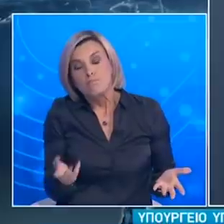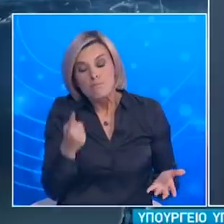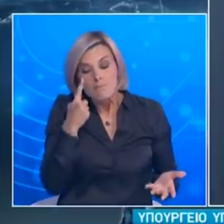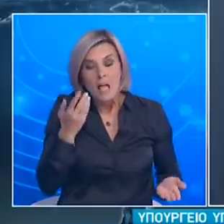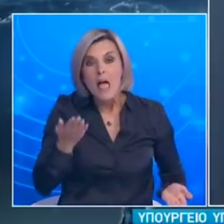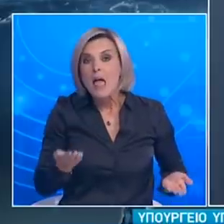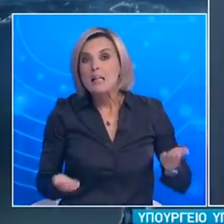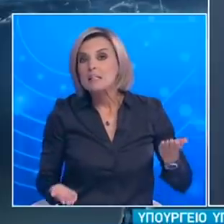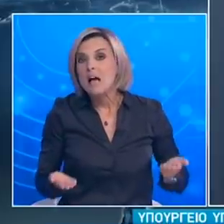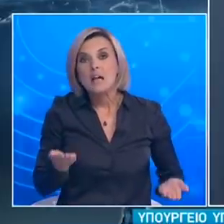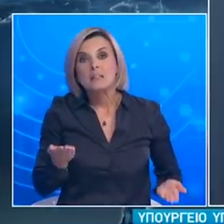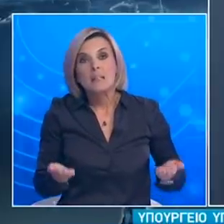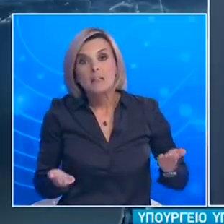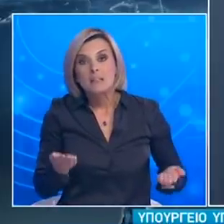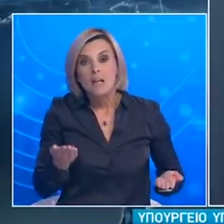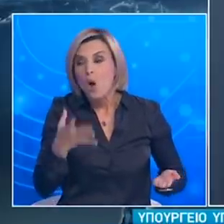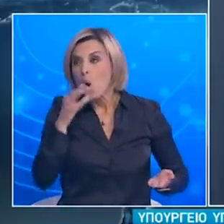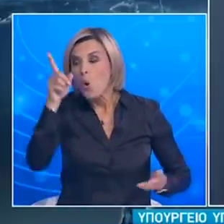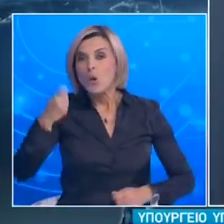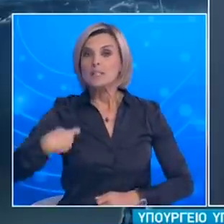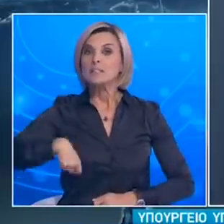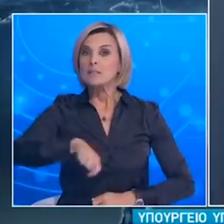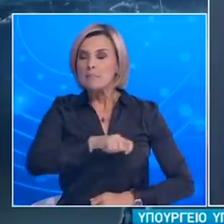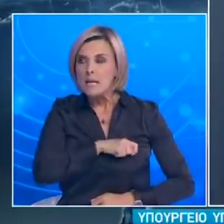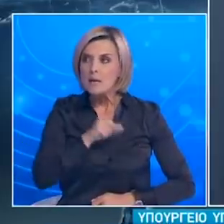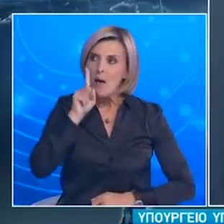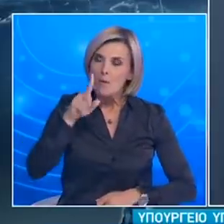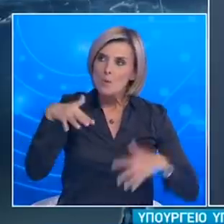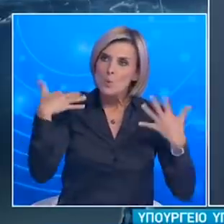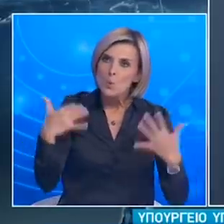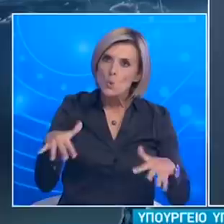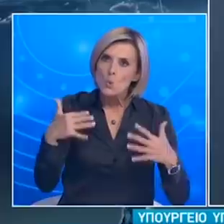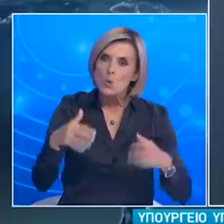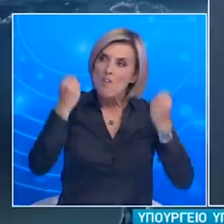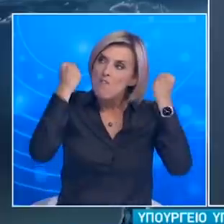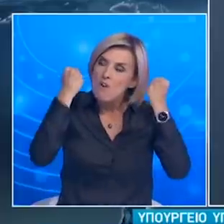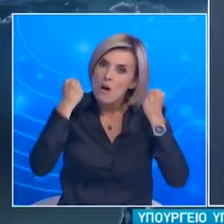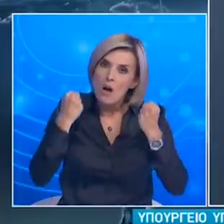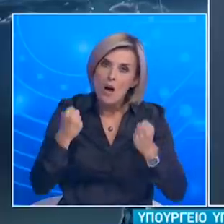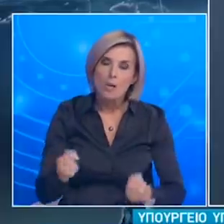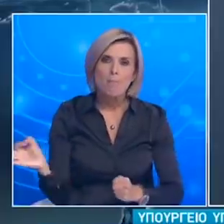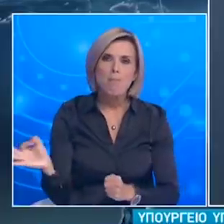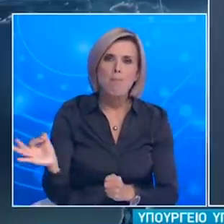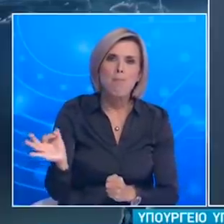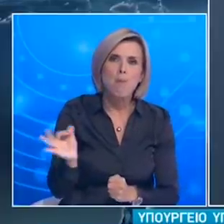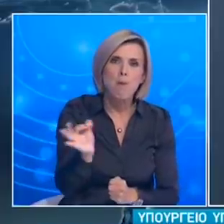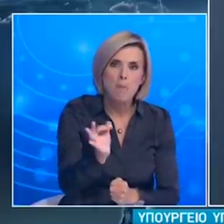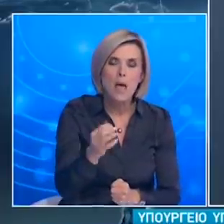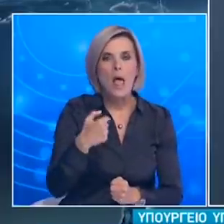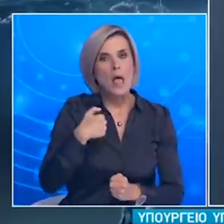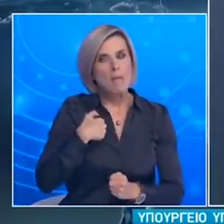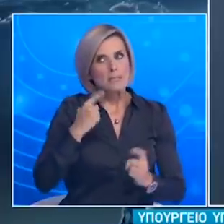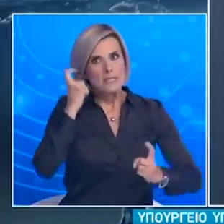επιδημιολογικής κατάστασης στην Ισπανία είχαμε αποφασίσει στις 10 Ουδόου την υποχρεωτική επίδειξη αρνητικού PCR τεστ